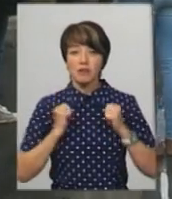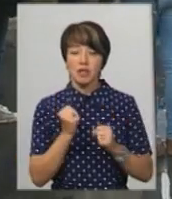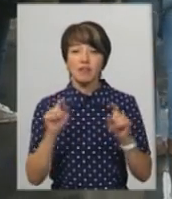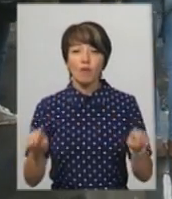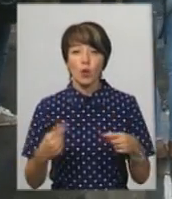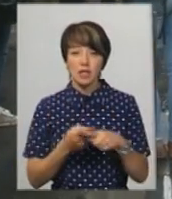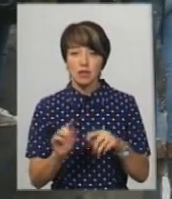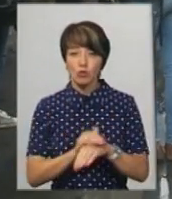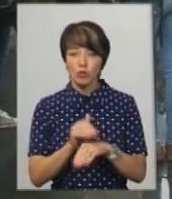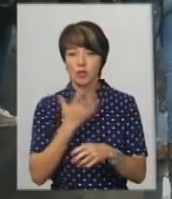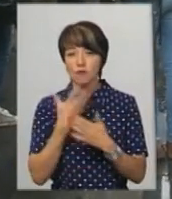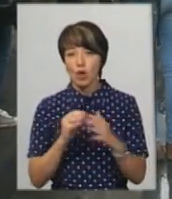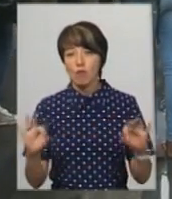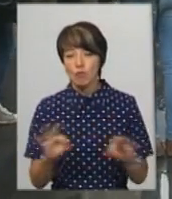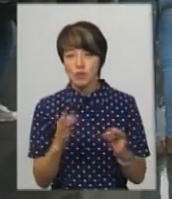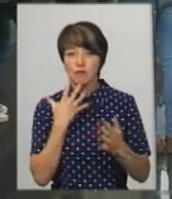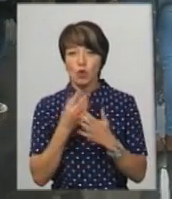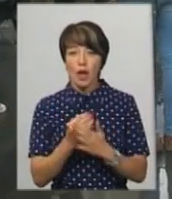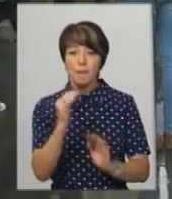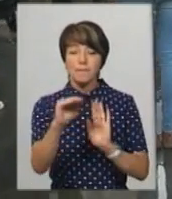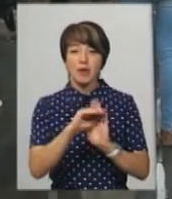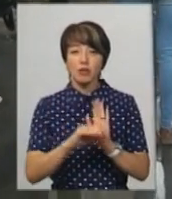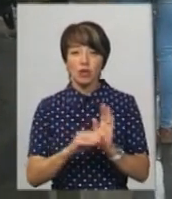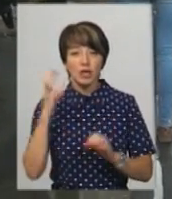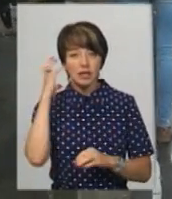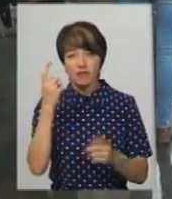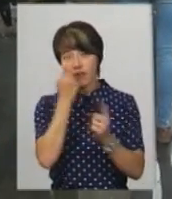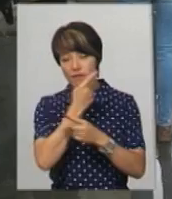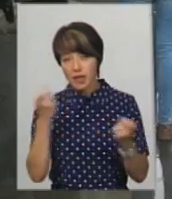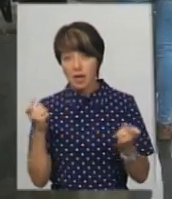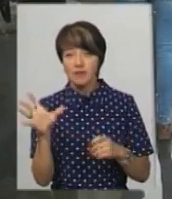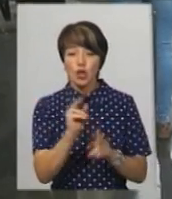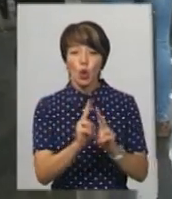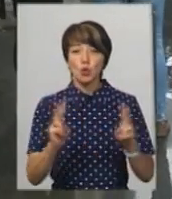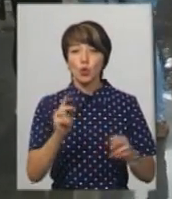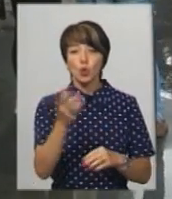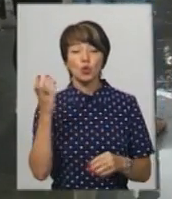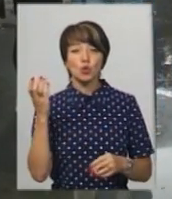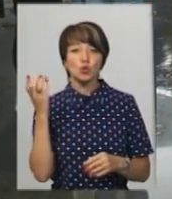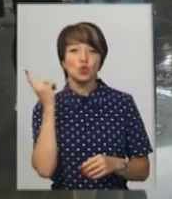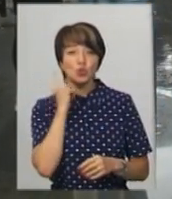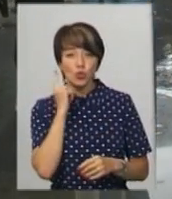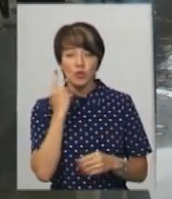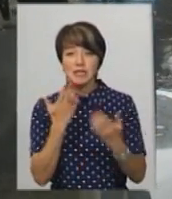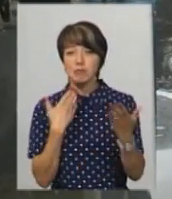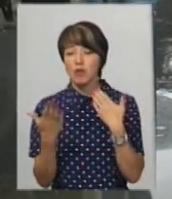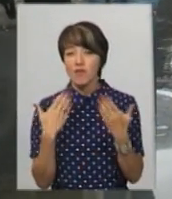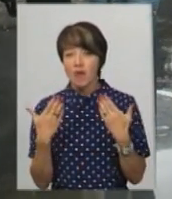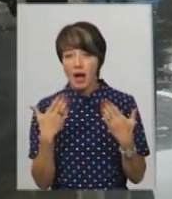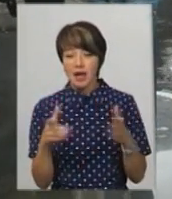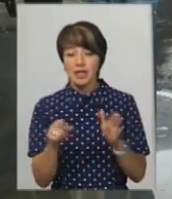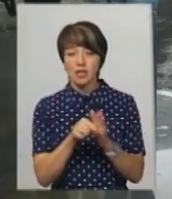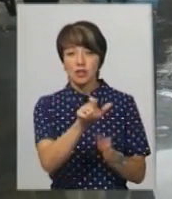добро в своїй музиці, в своїх передачах радійних, в ефірах. Всі, хто його чув, його спілкування з